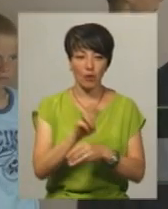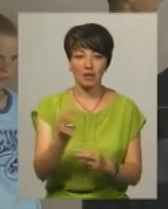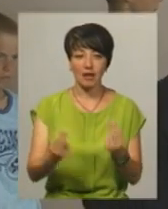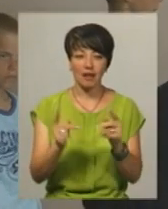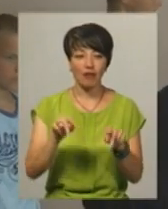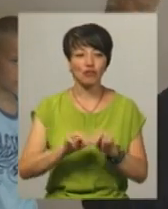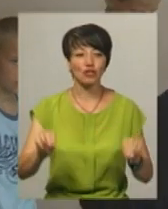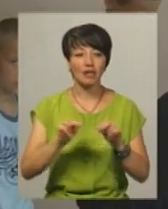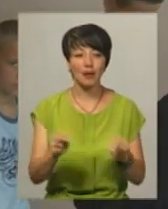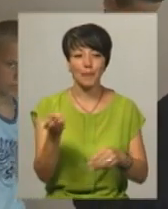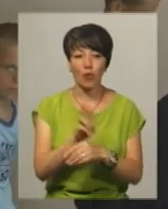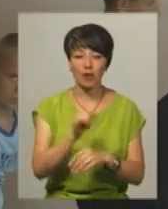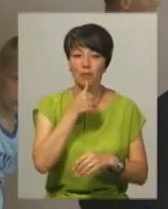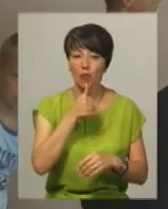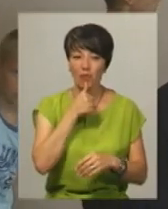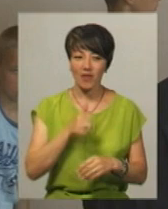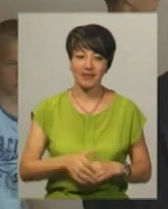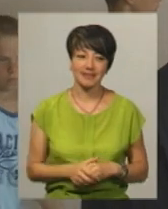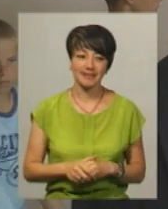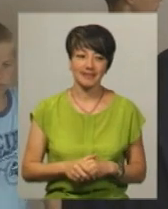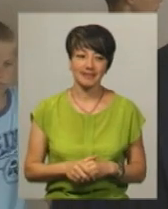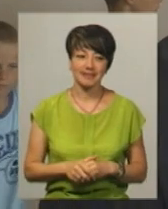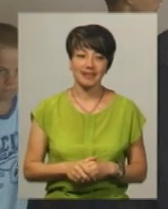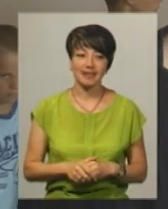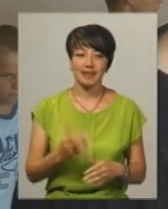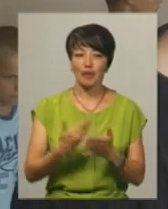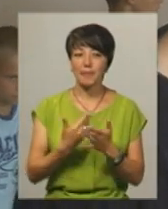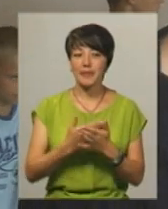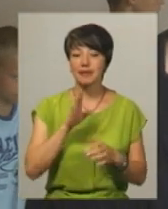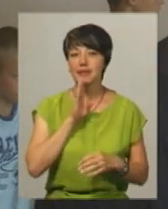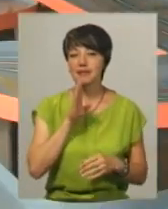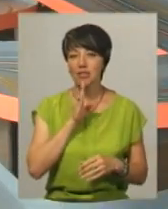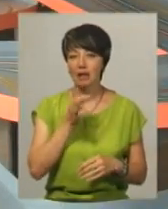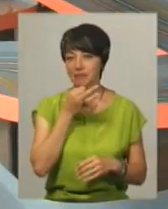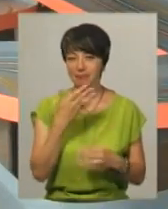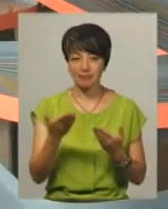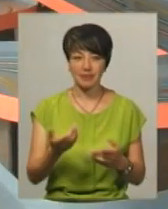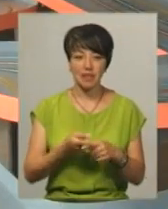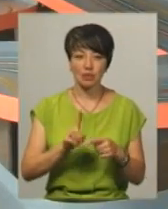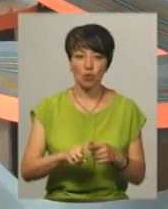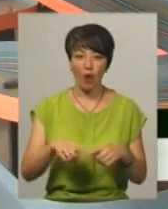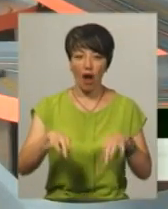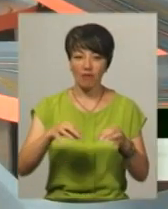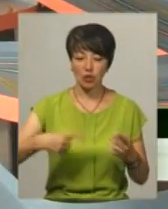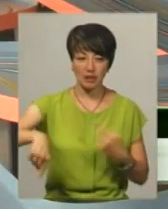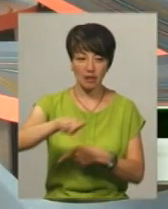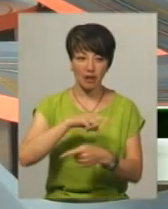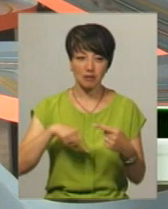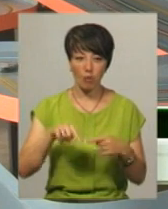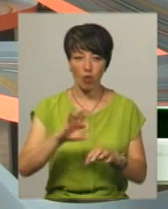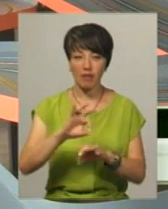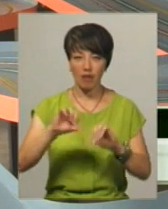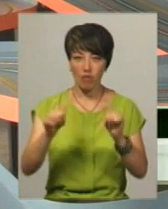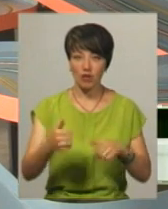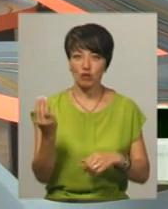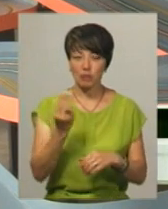Навіть вчителі приходили і пробували, наприклад, дівчата також любили. Цю автотрасу для автотрасового моделювання